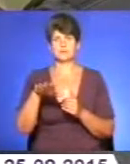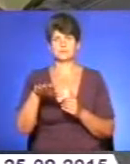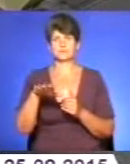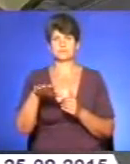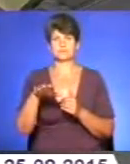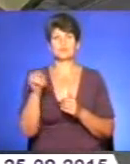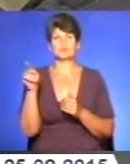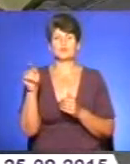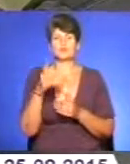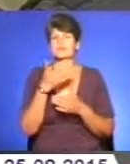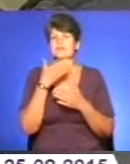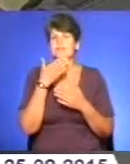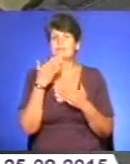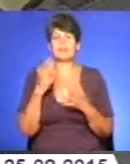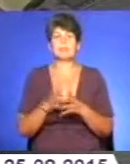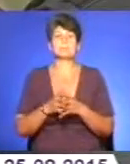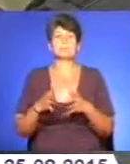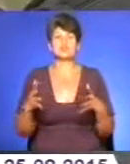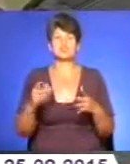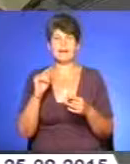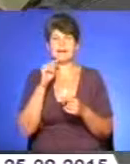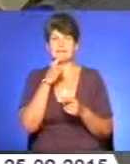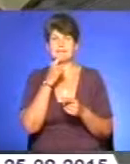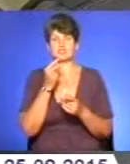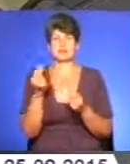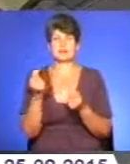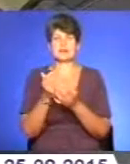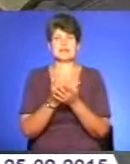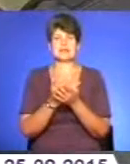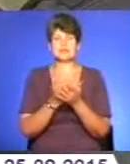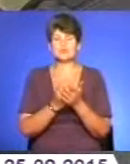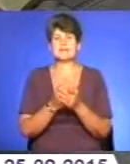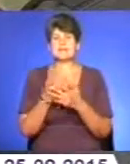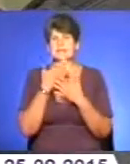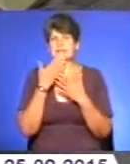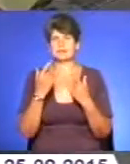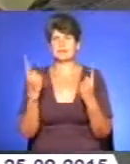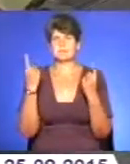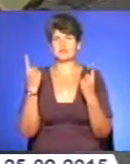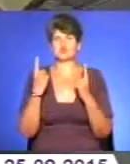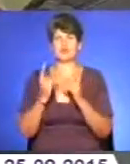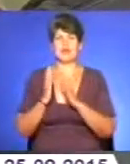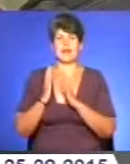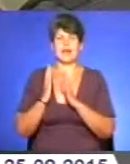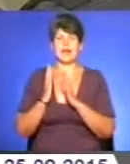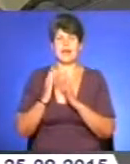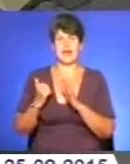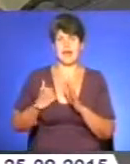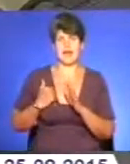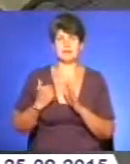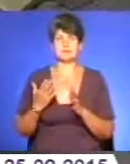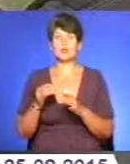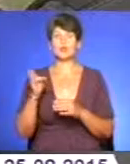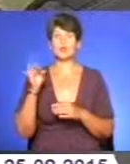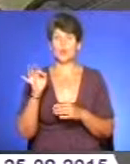немає больших економічних ресурсів, у нього немає большой армії. Але у